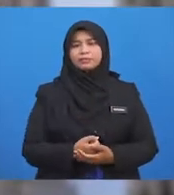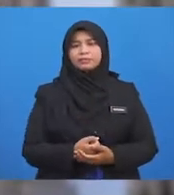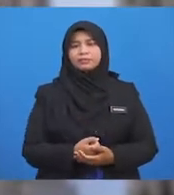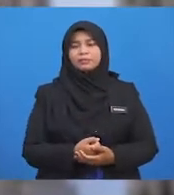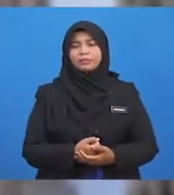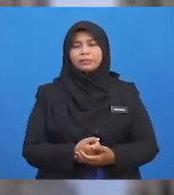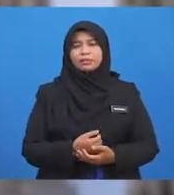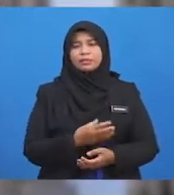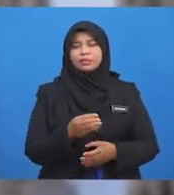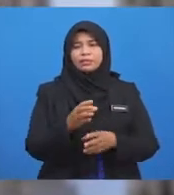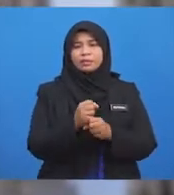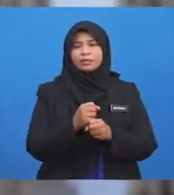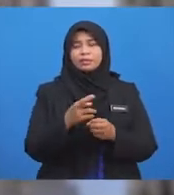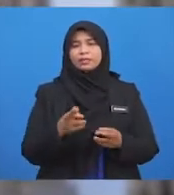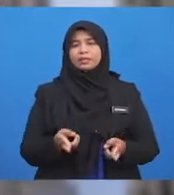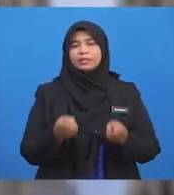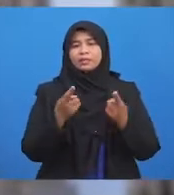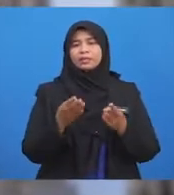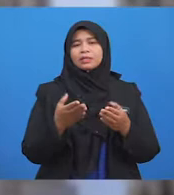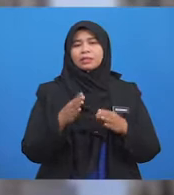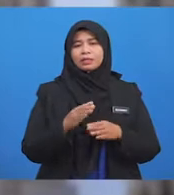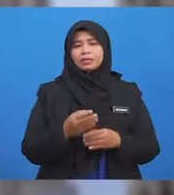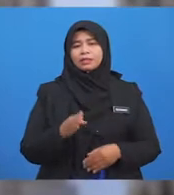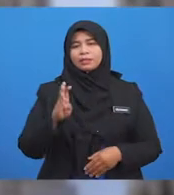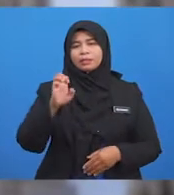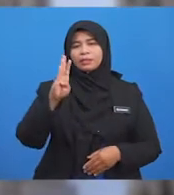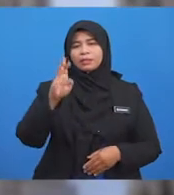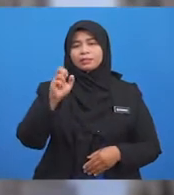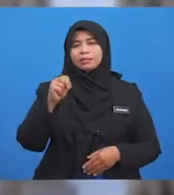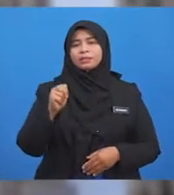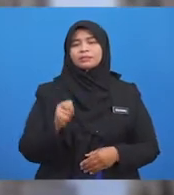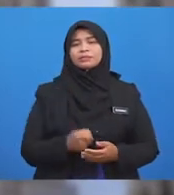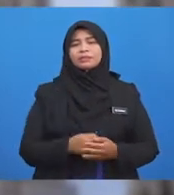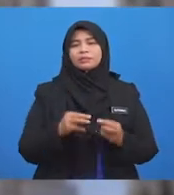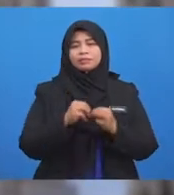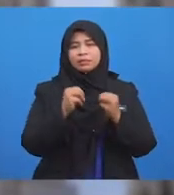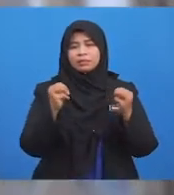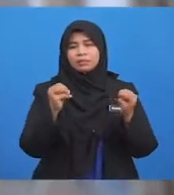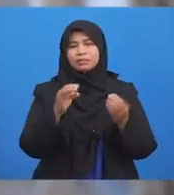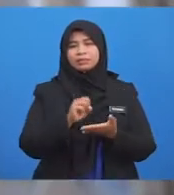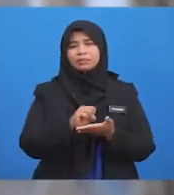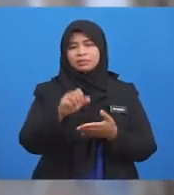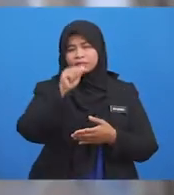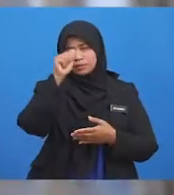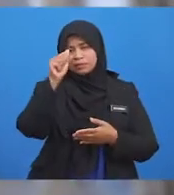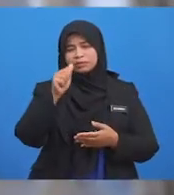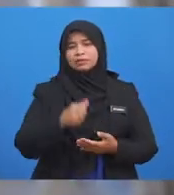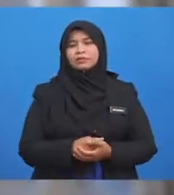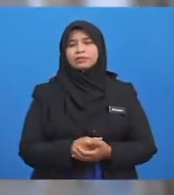Kebajikan Dan Dapat Meringankan Beban Subhanallah Sungguh Indah Cara hidup Ikut